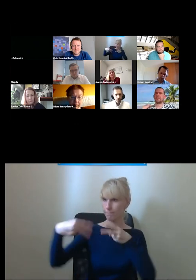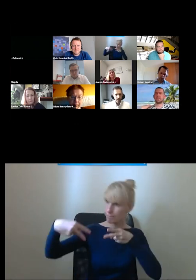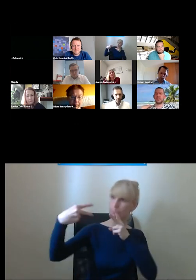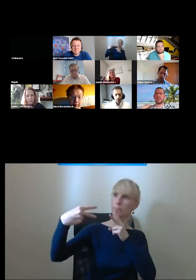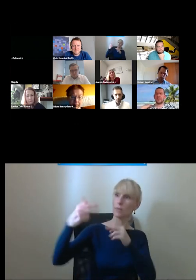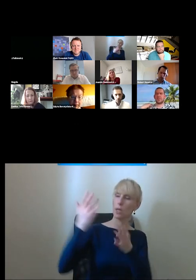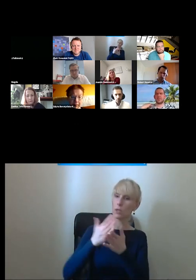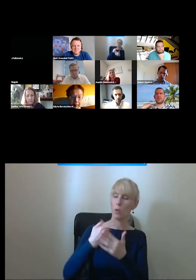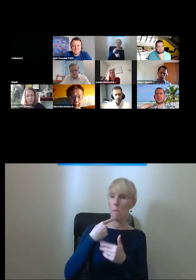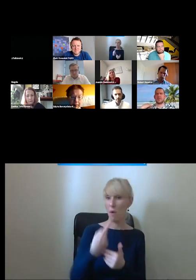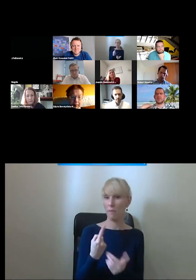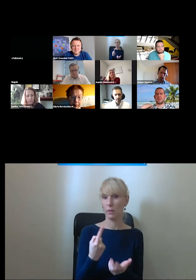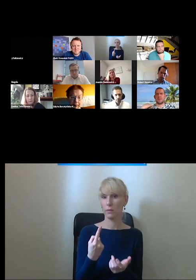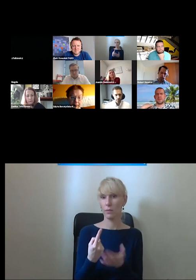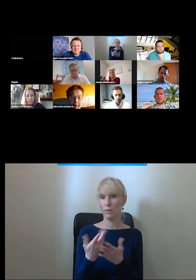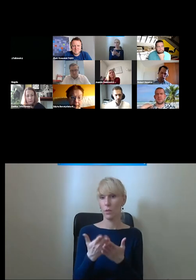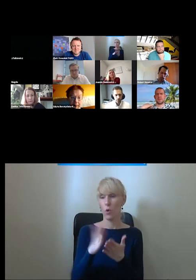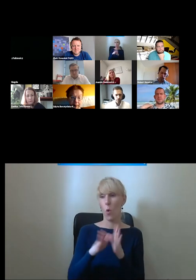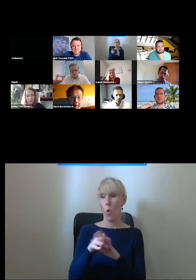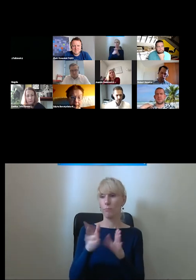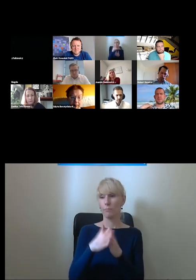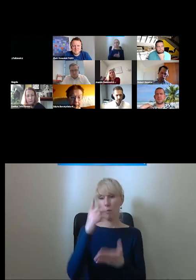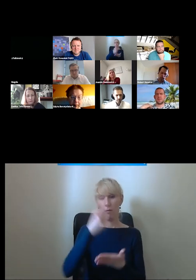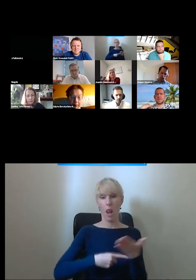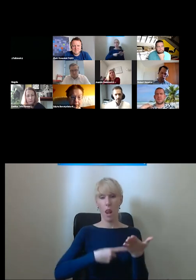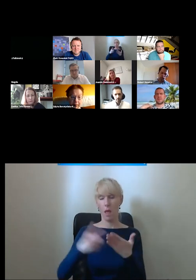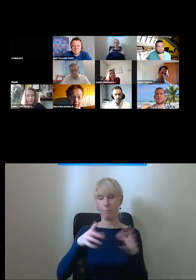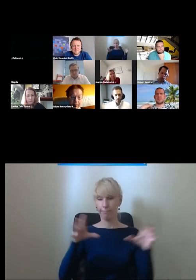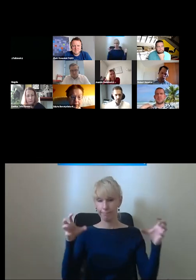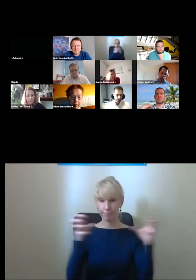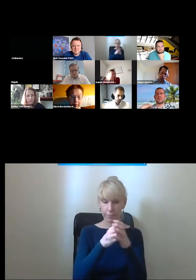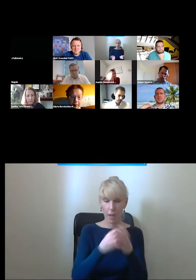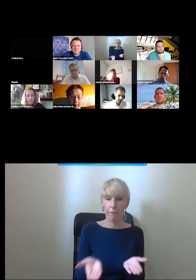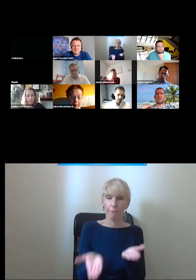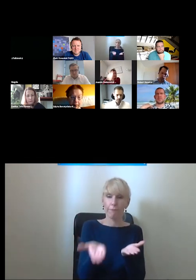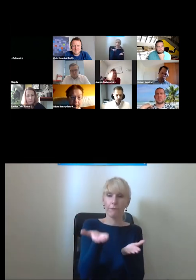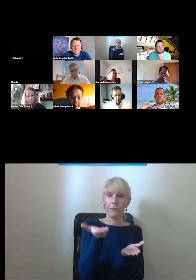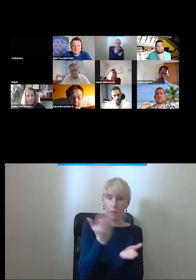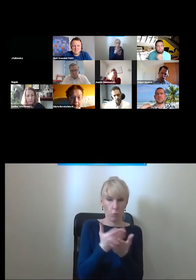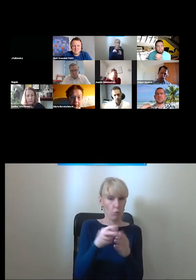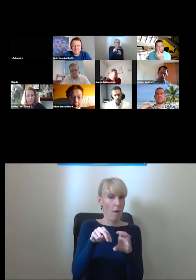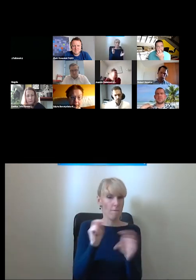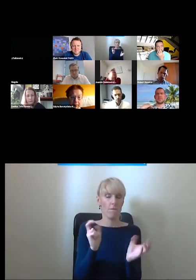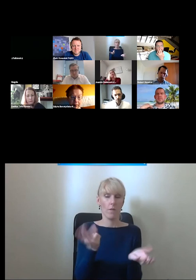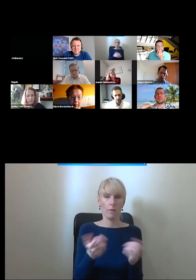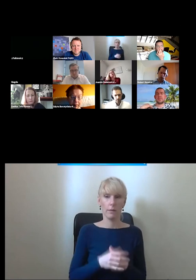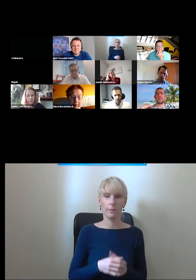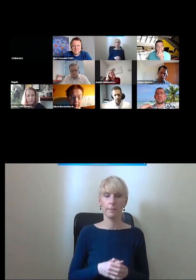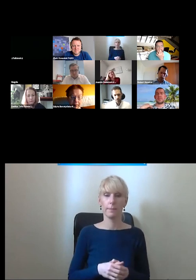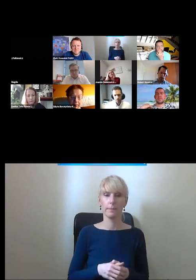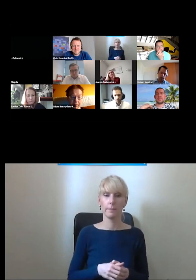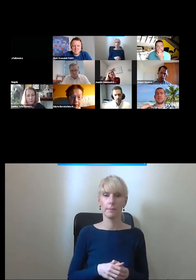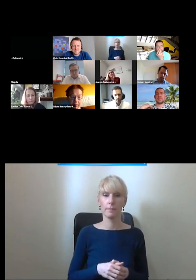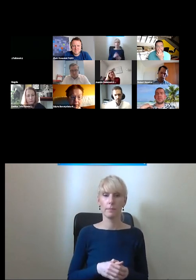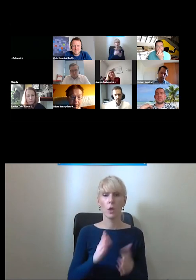może po prostu nam odblokować windę nam może po prostu zwolnić blokadę z windy przez to żeby blokadę założyliśmy tą blokadę przez to żeby ludzie się z tym nie